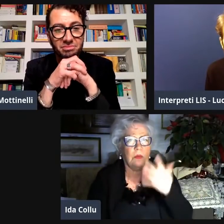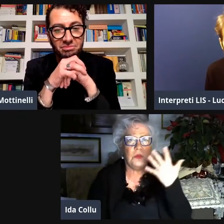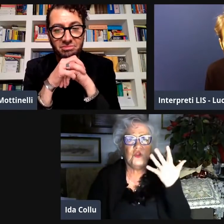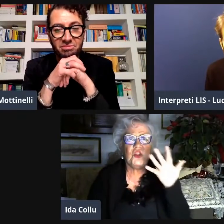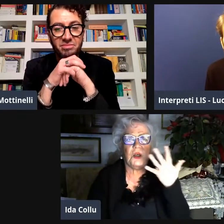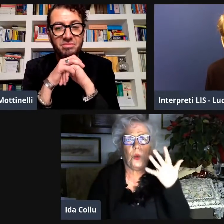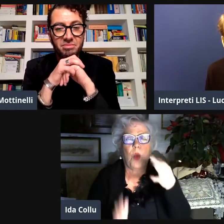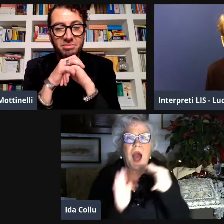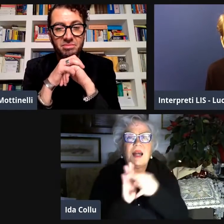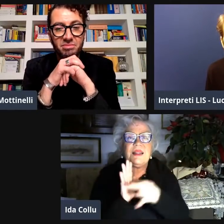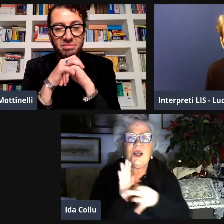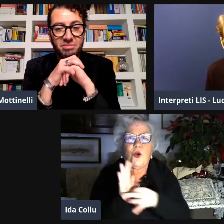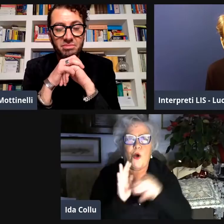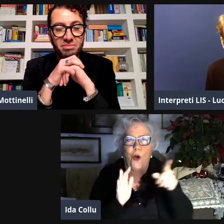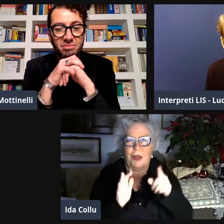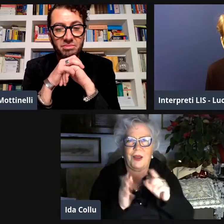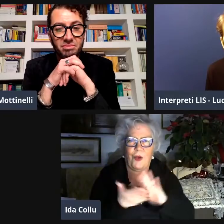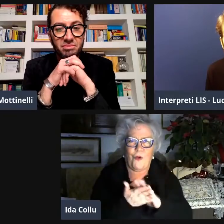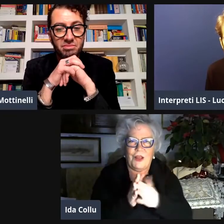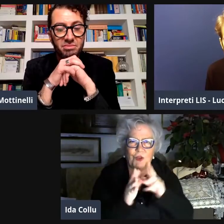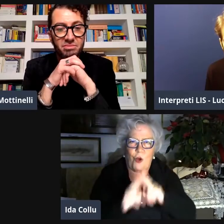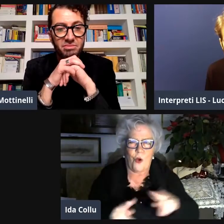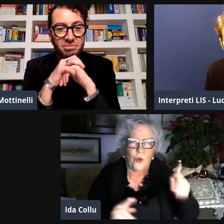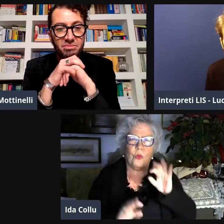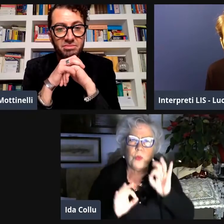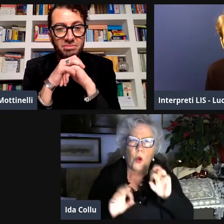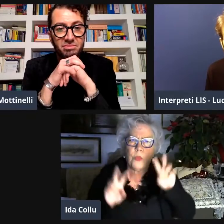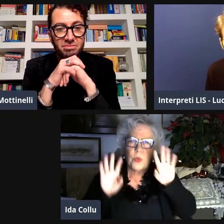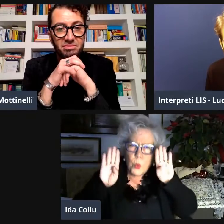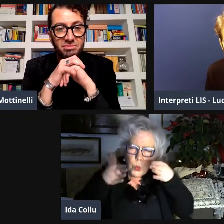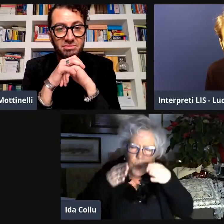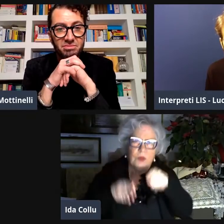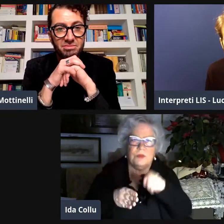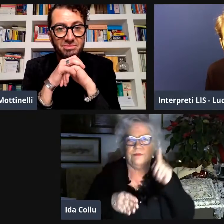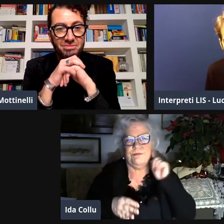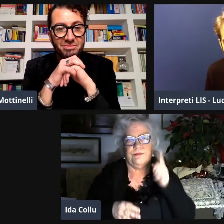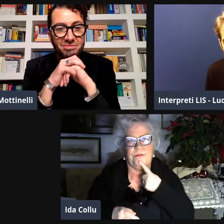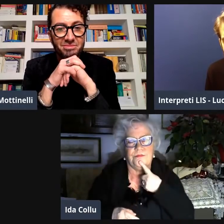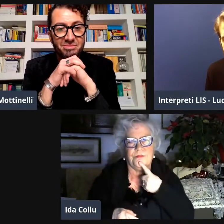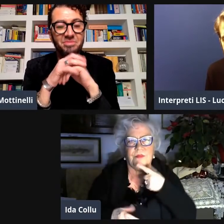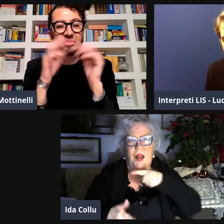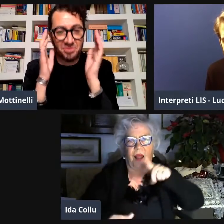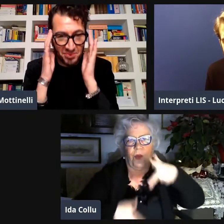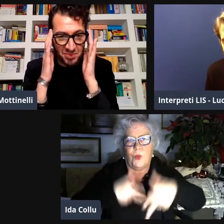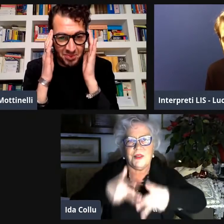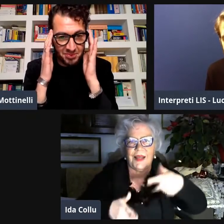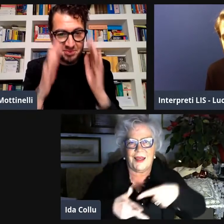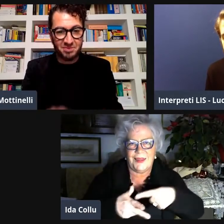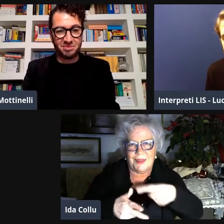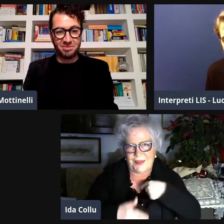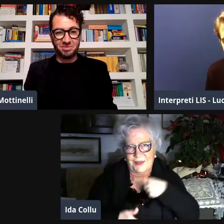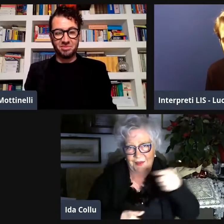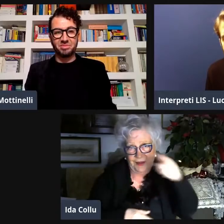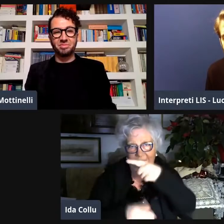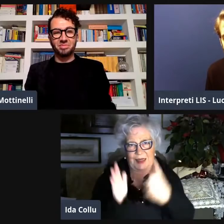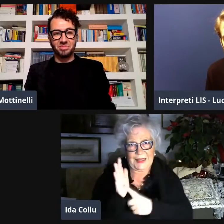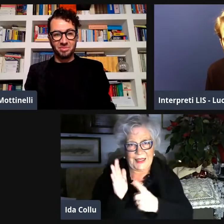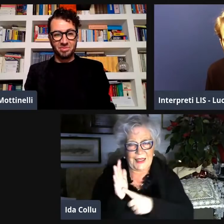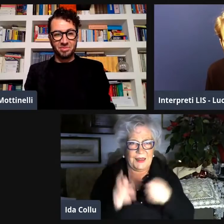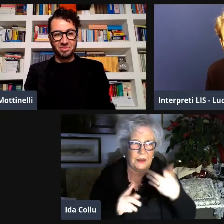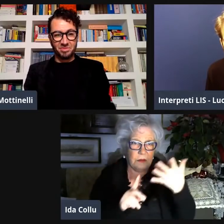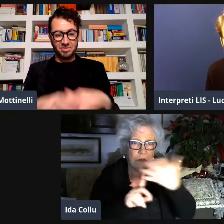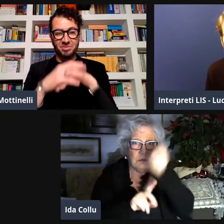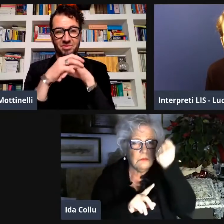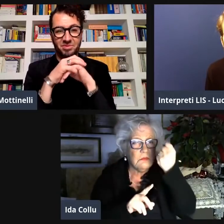sono stati inseriti questi articoli sono 5 5 articoli nella Convenzione ONU che parlano specificatamente delle persone sorde della